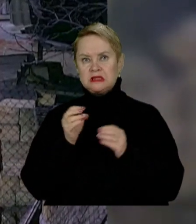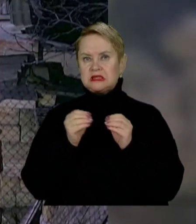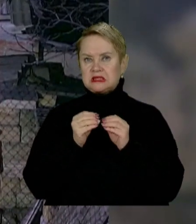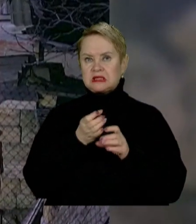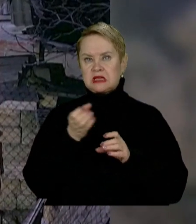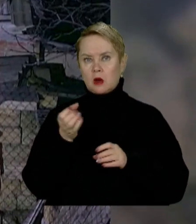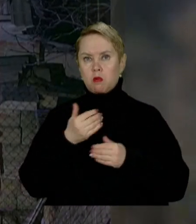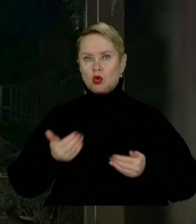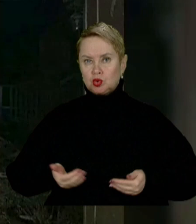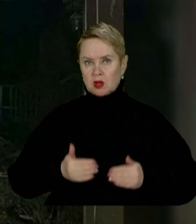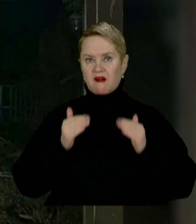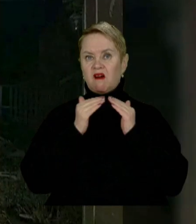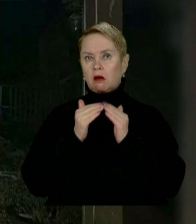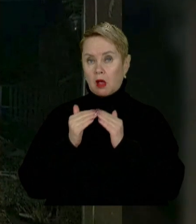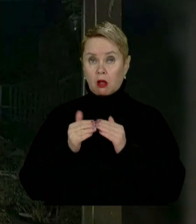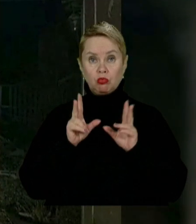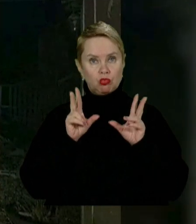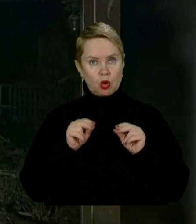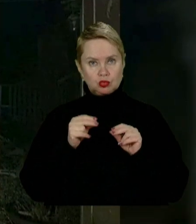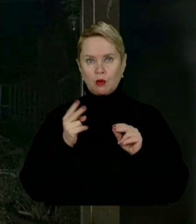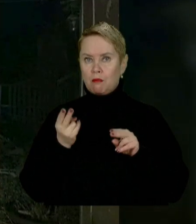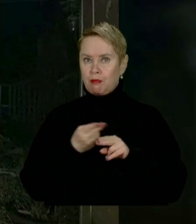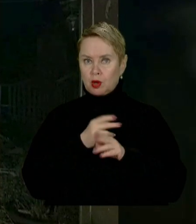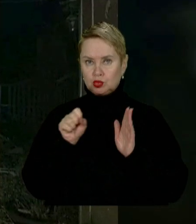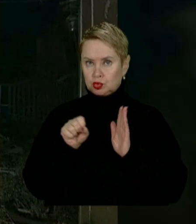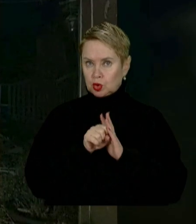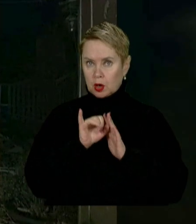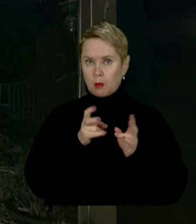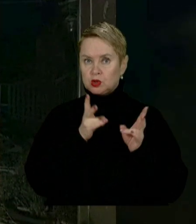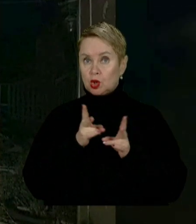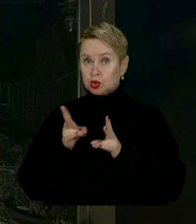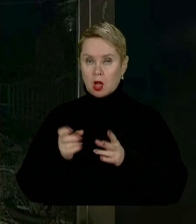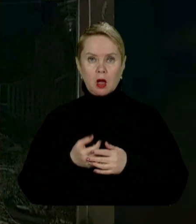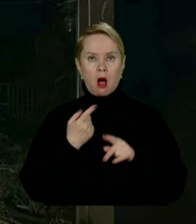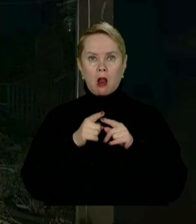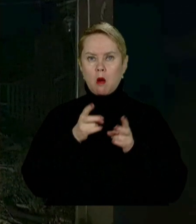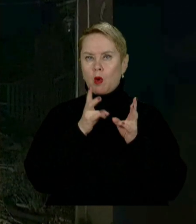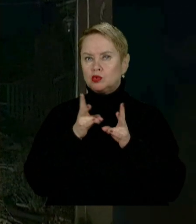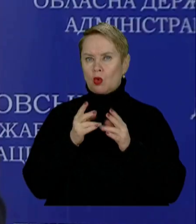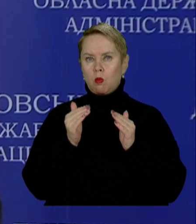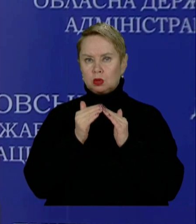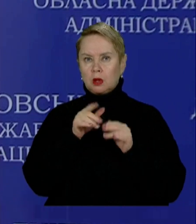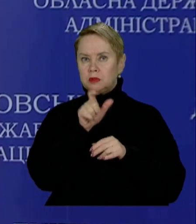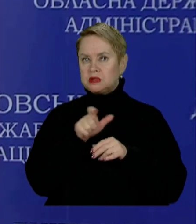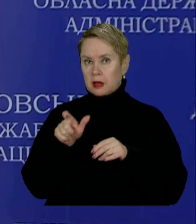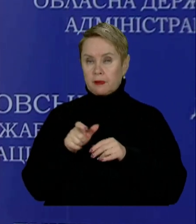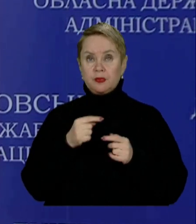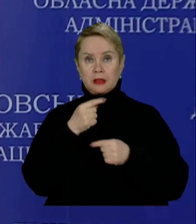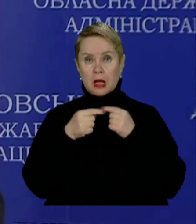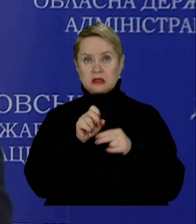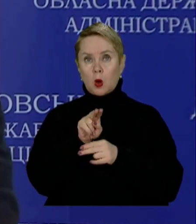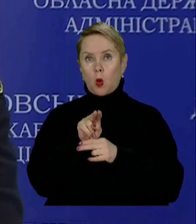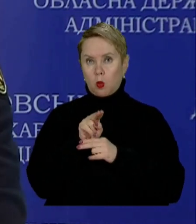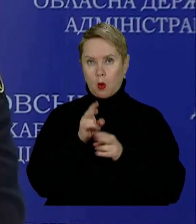десяток снарядів по житлових кварталах. На щастя, обійшлося без жертв та постраждалих, але пошкоджено будинки місцевих. Наслідок